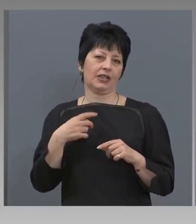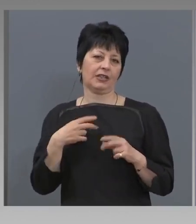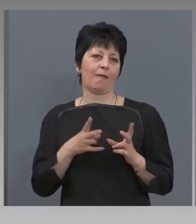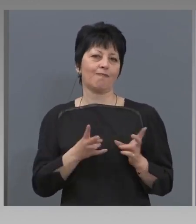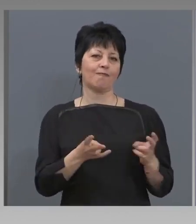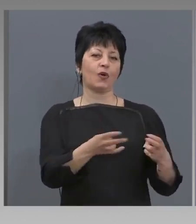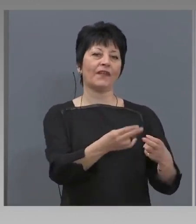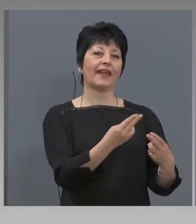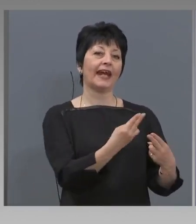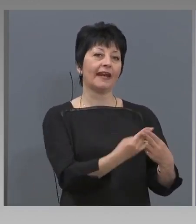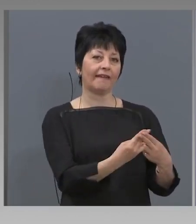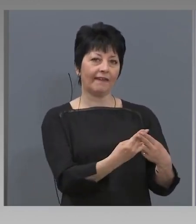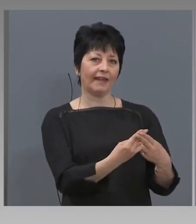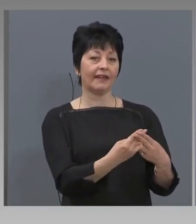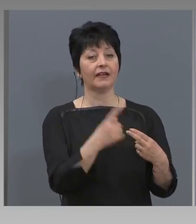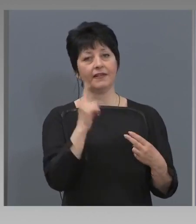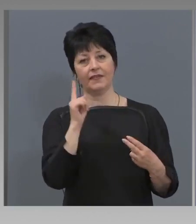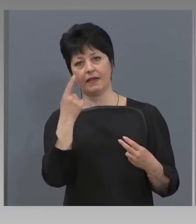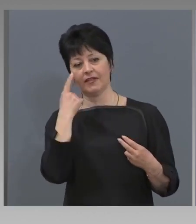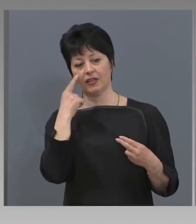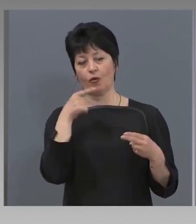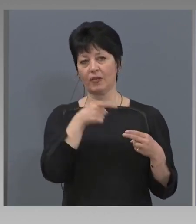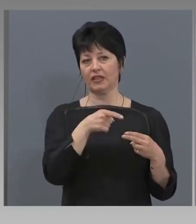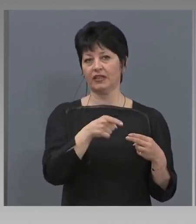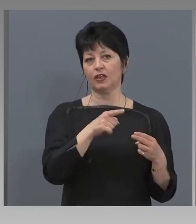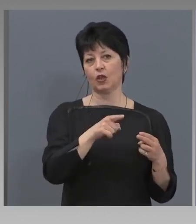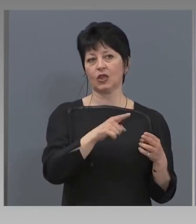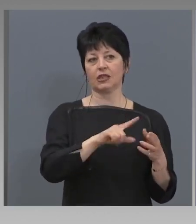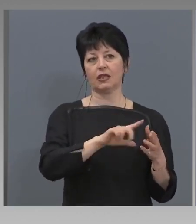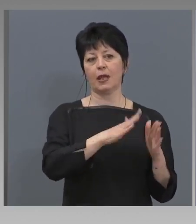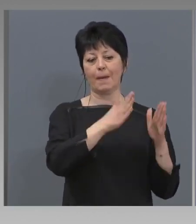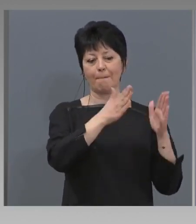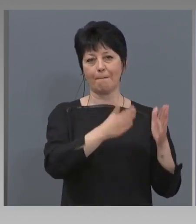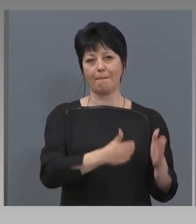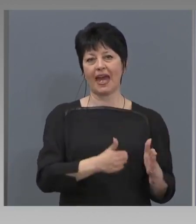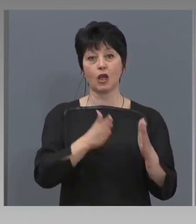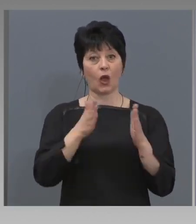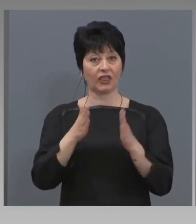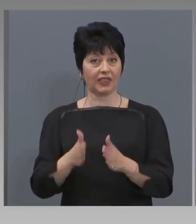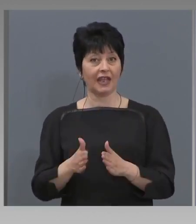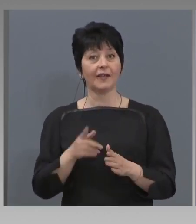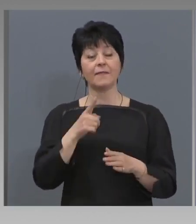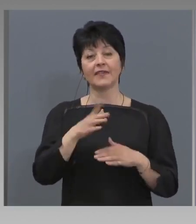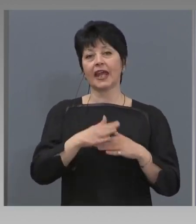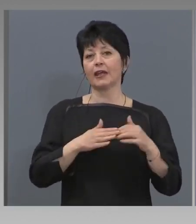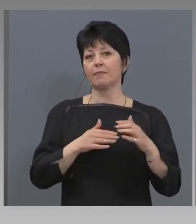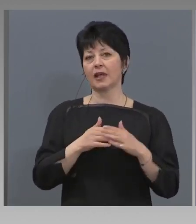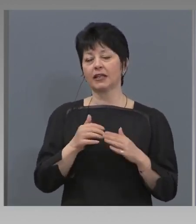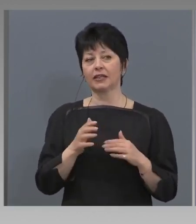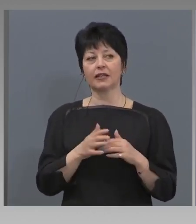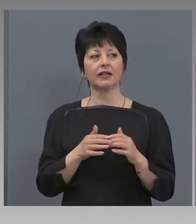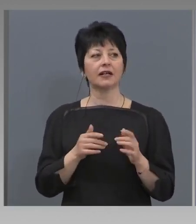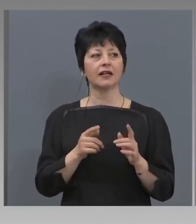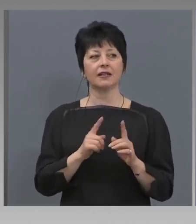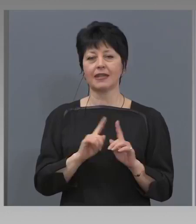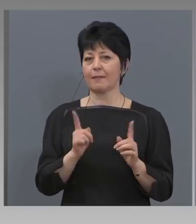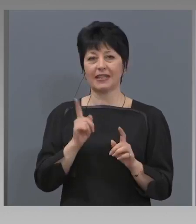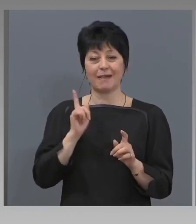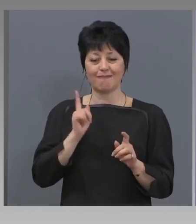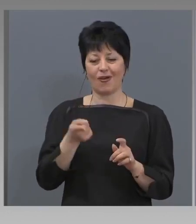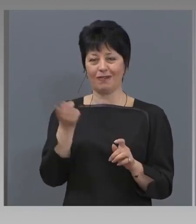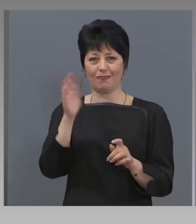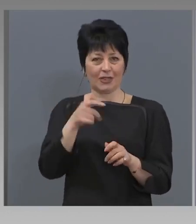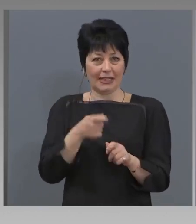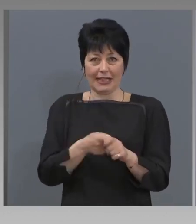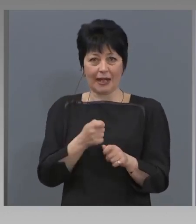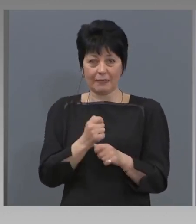и трябва да предвидят и този период, който всъщност те ще бъдат на практика без възможност да работят. Така че